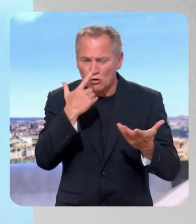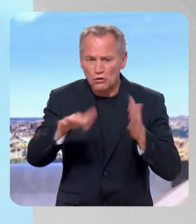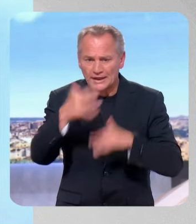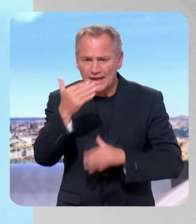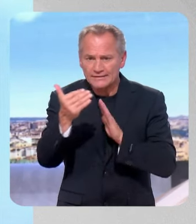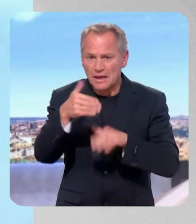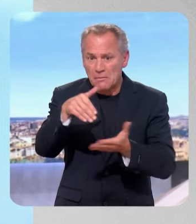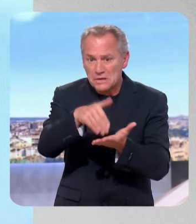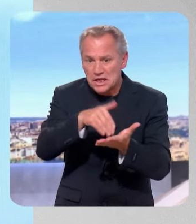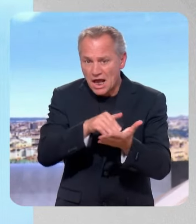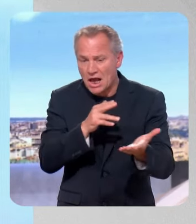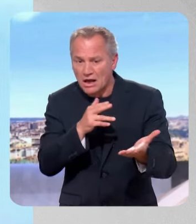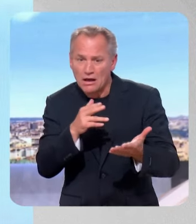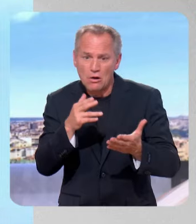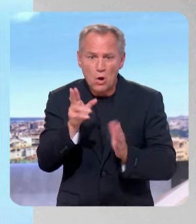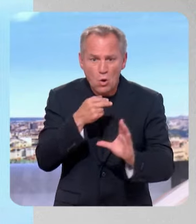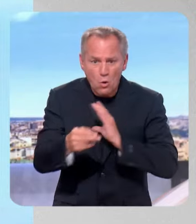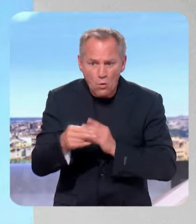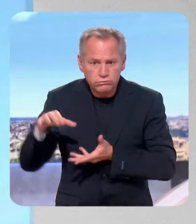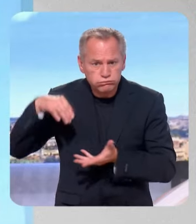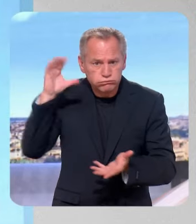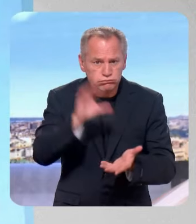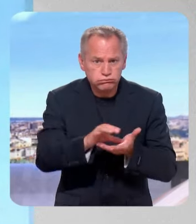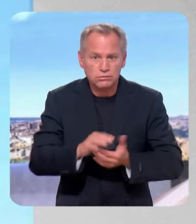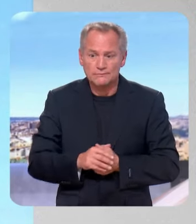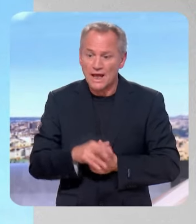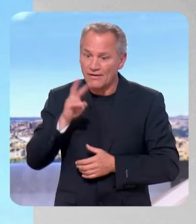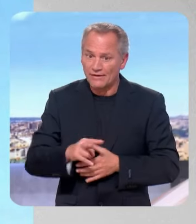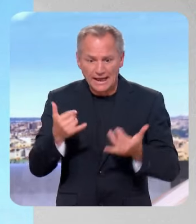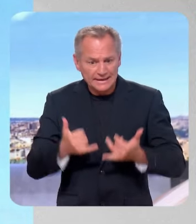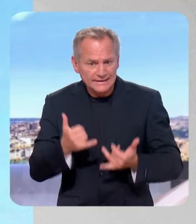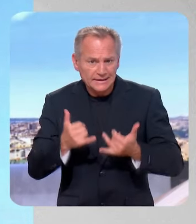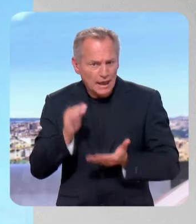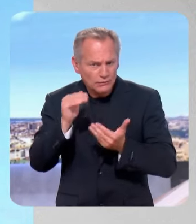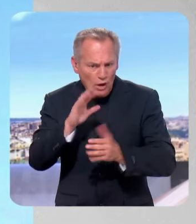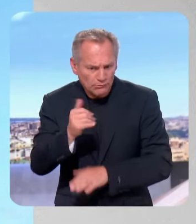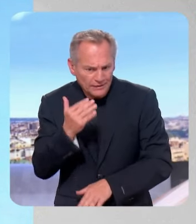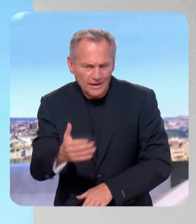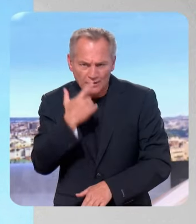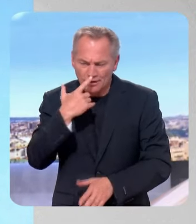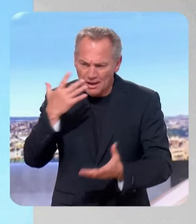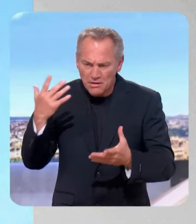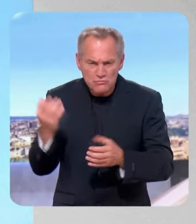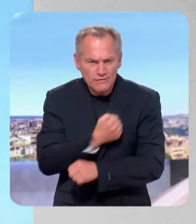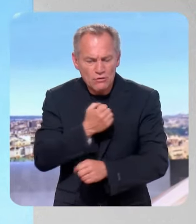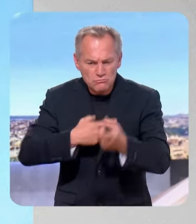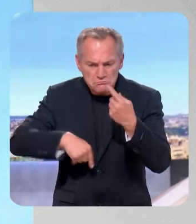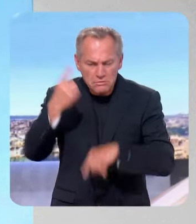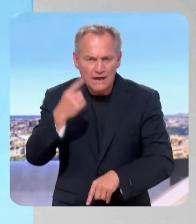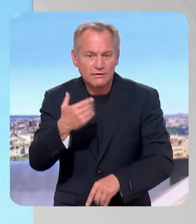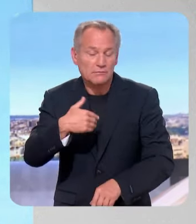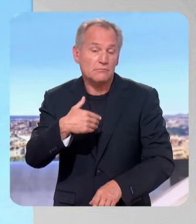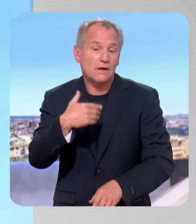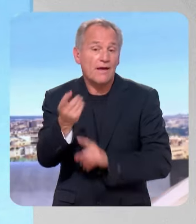de dettes ou est-ce qu'il y a vraiment des raisons de se réjouir Bruno Le Maire ? C'est plus qu'une lueur d'espoir, c'est un grand succès et c'est un succès qui est dû à une politique